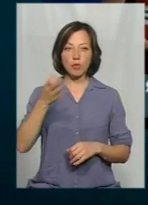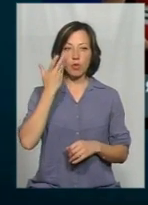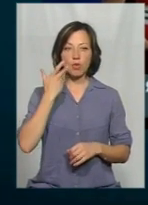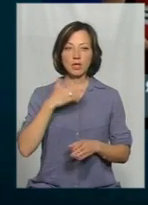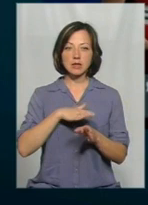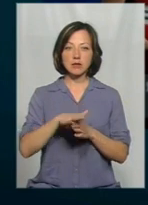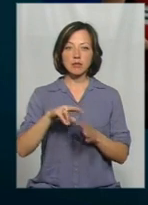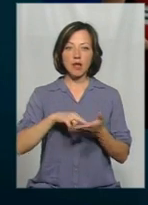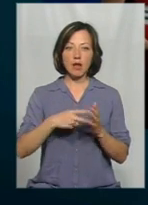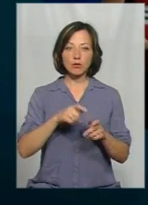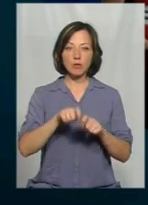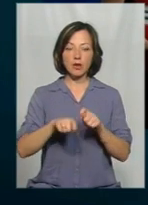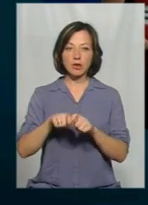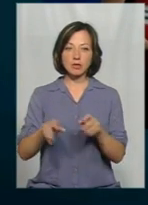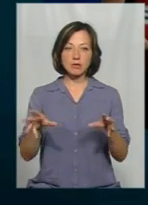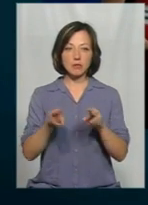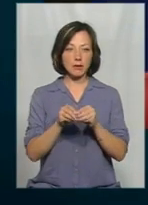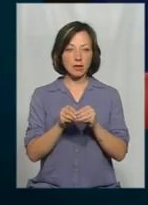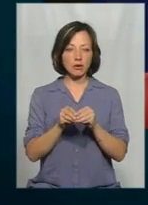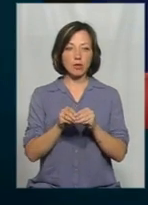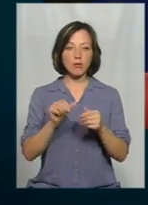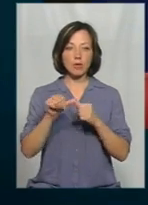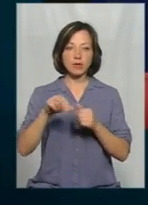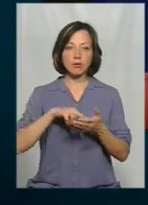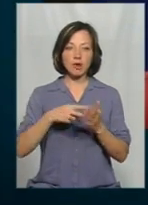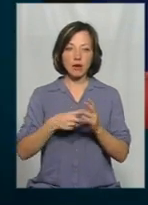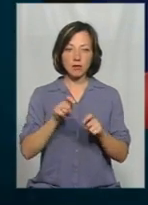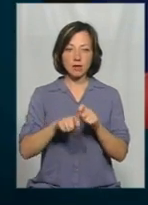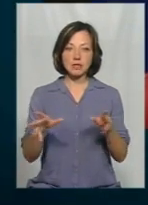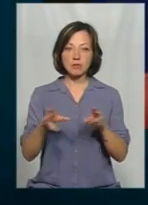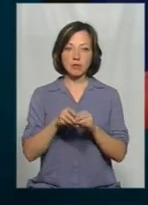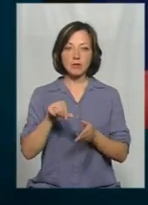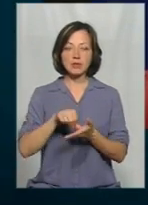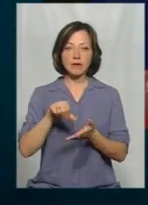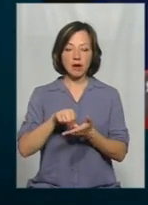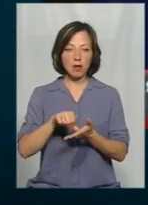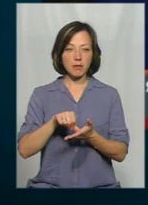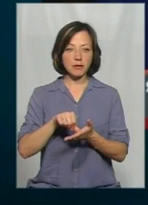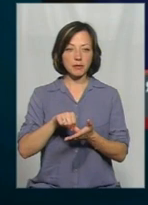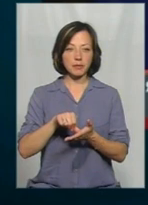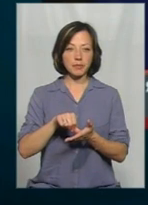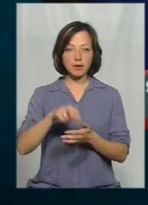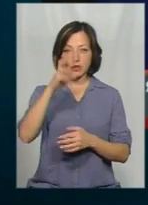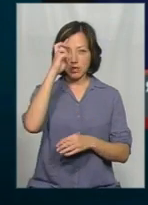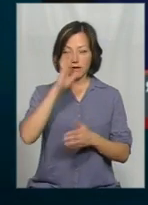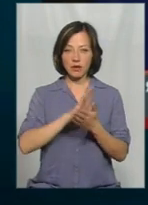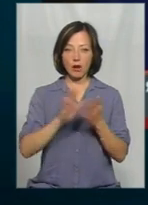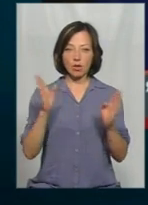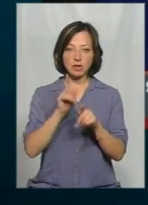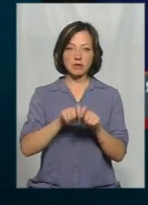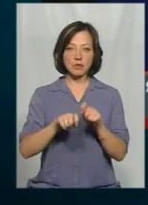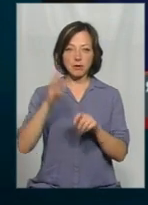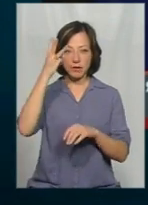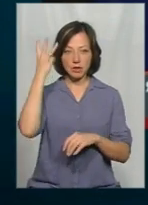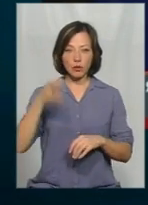здійснювали планову перевірку спільно, і позапланові перевірки, спільно з представниками Державної екологічної інспекції в